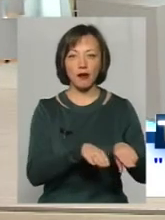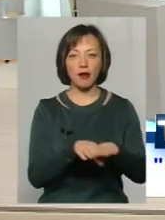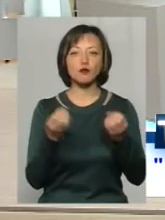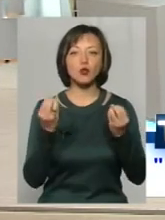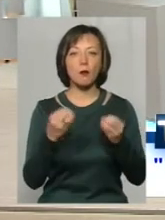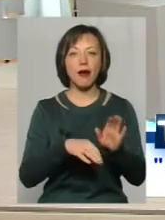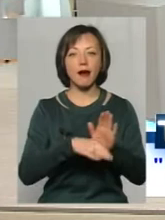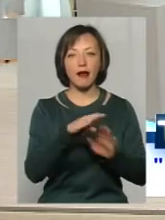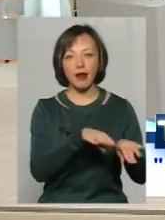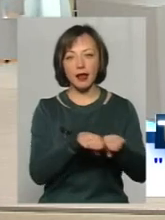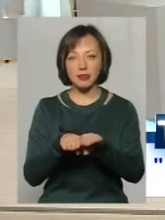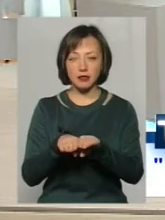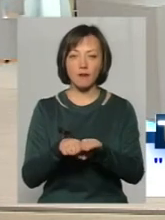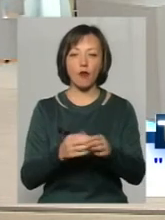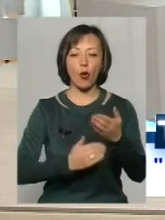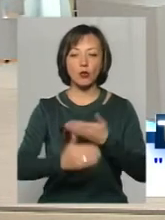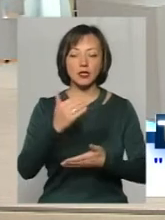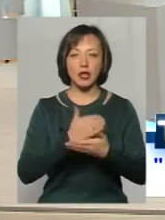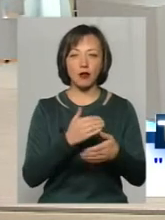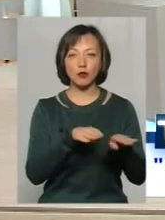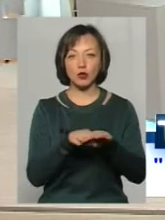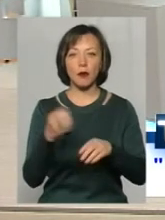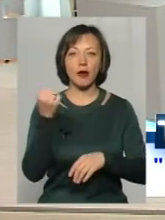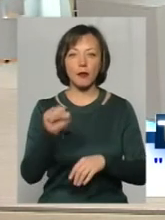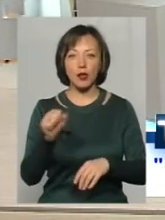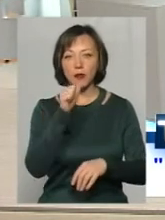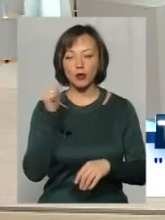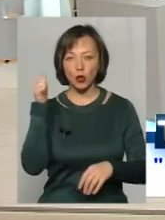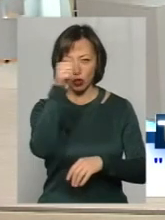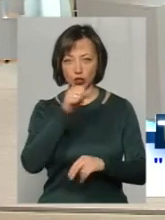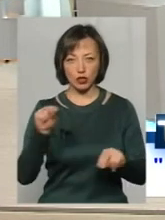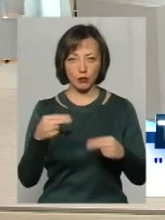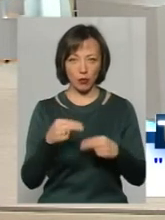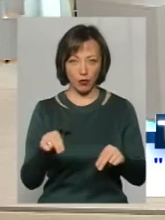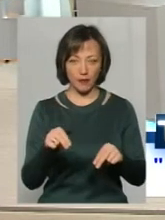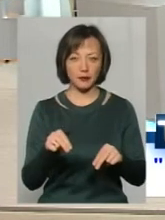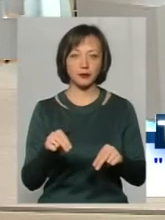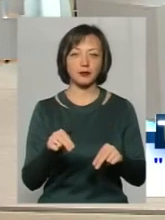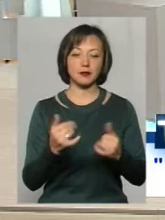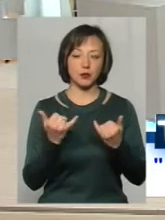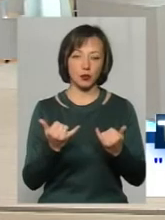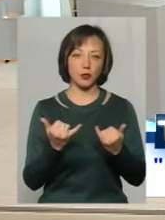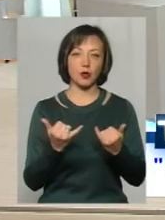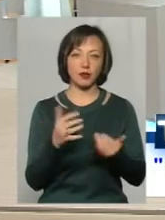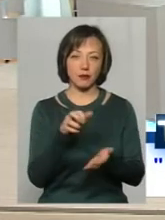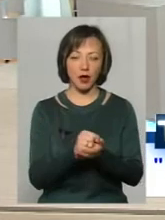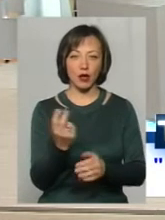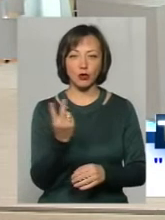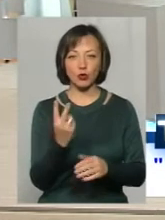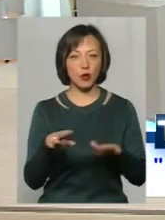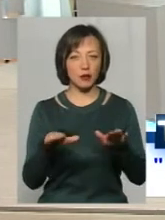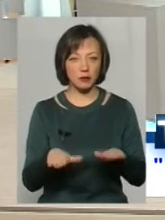До речі, в останньому турі обіграли минулорічних чемпіонів України, сьогодні забезпечили собі друге місце